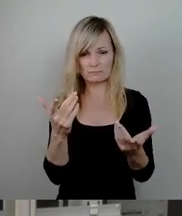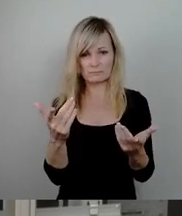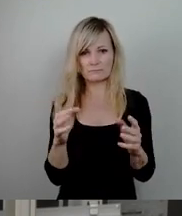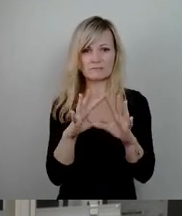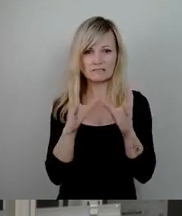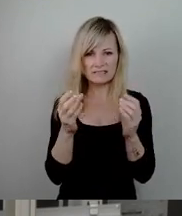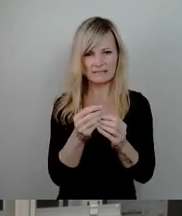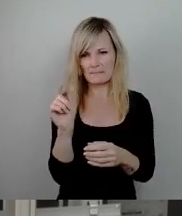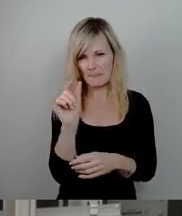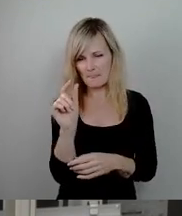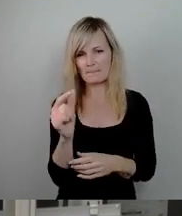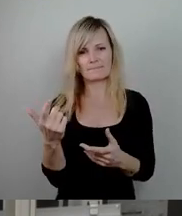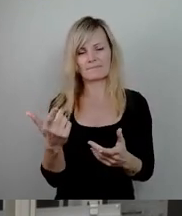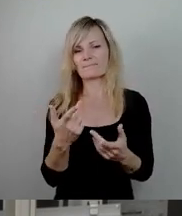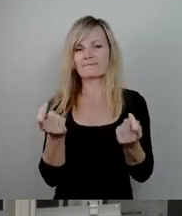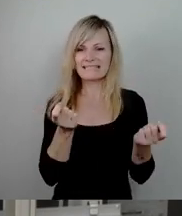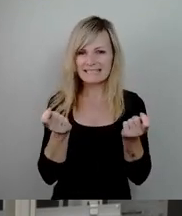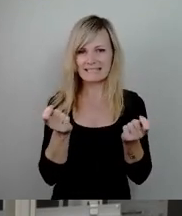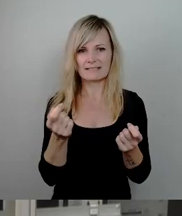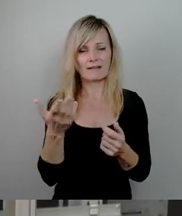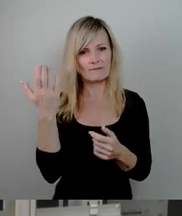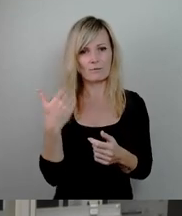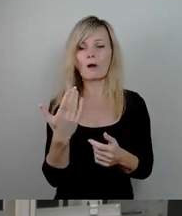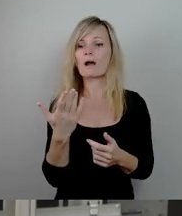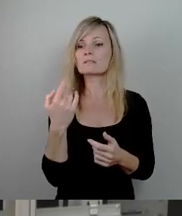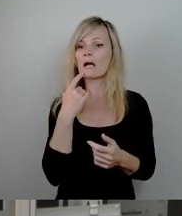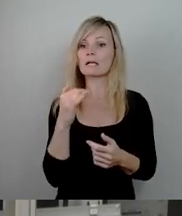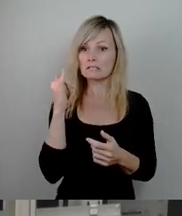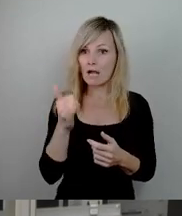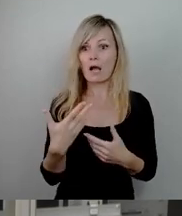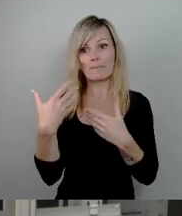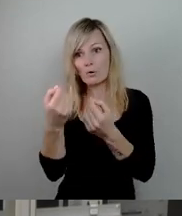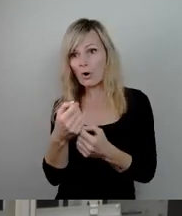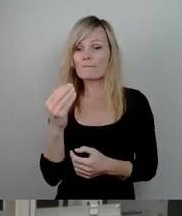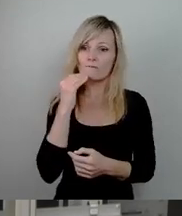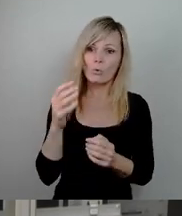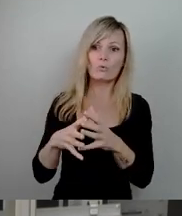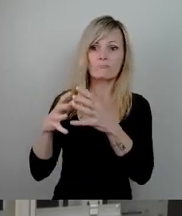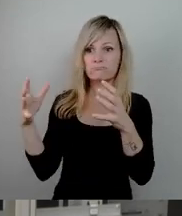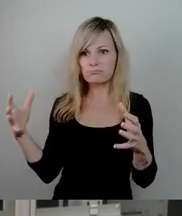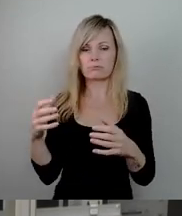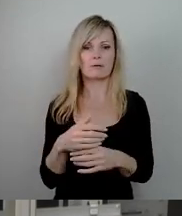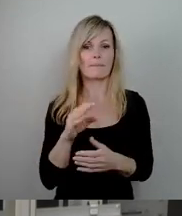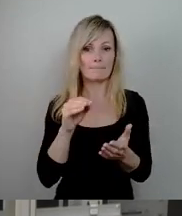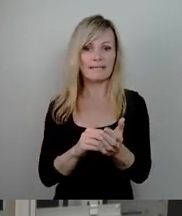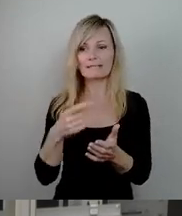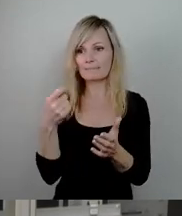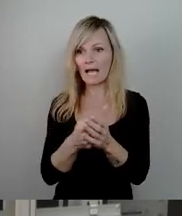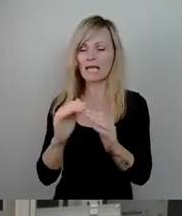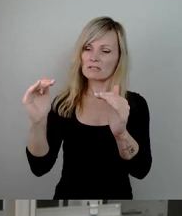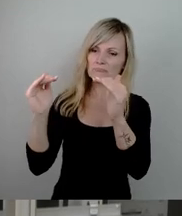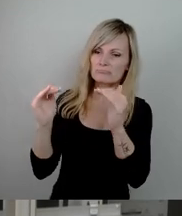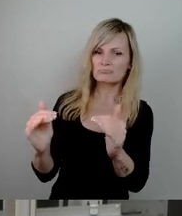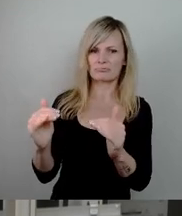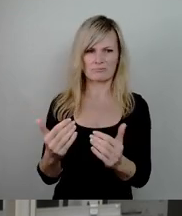Also eine lenkende Wirkung, wie es einst vollmundig von der linken Seite versprochen wurde, um Mietpreise gering zu halten und keine